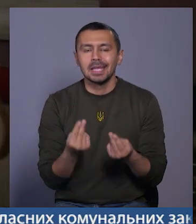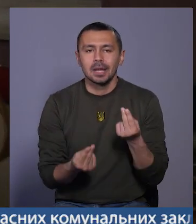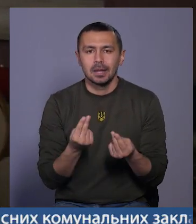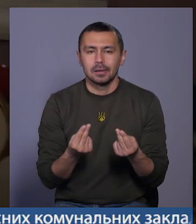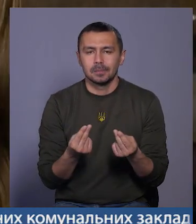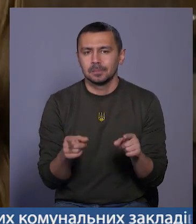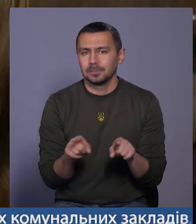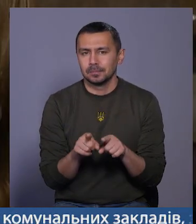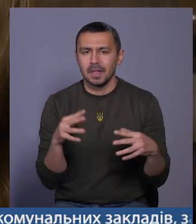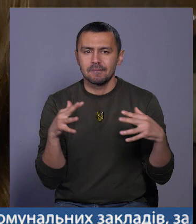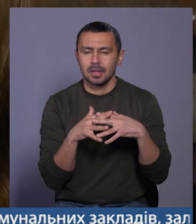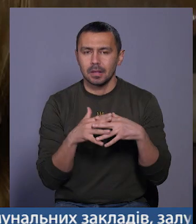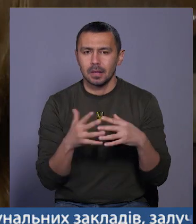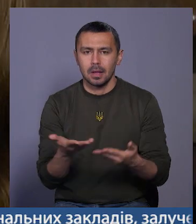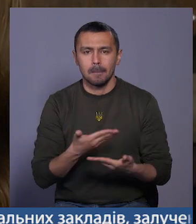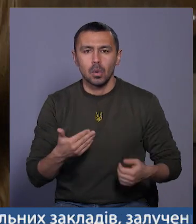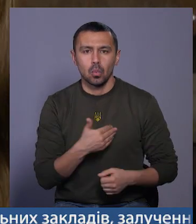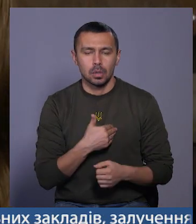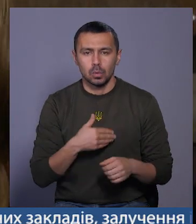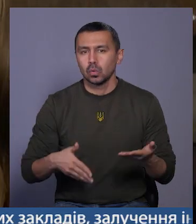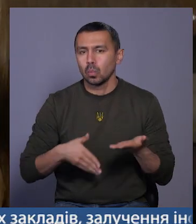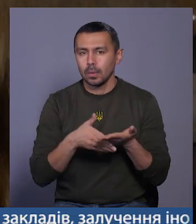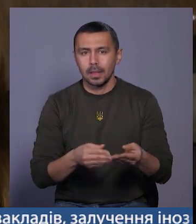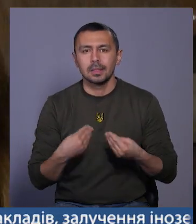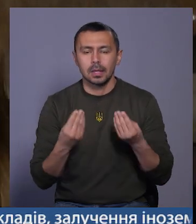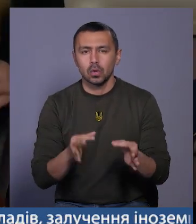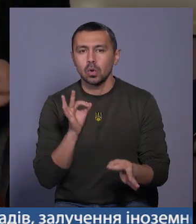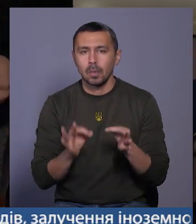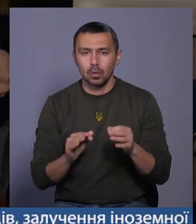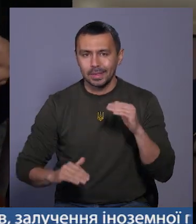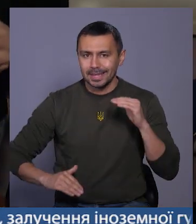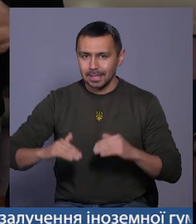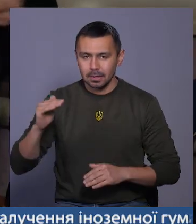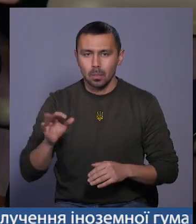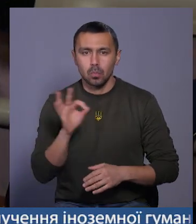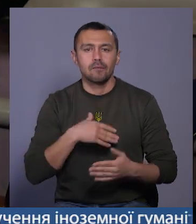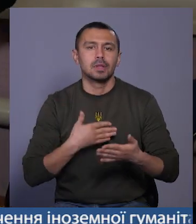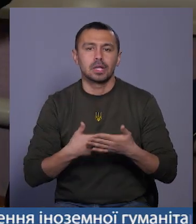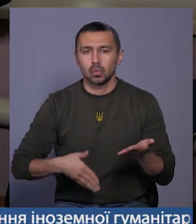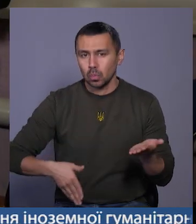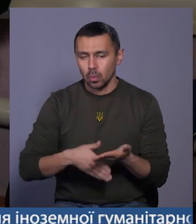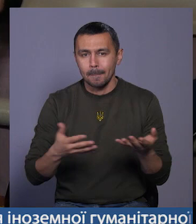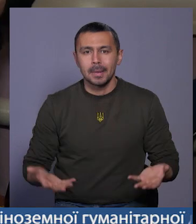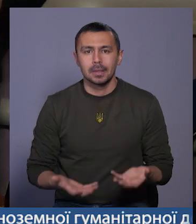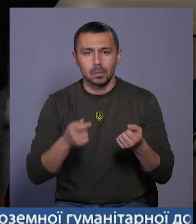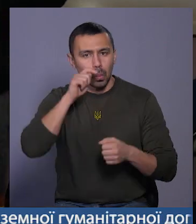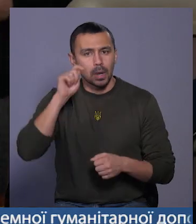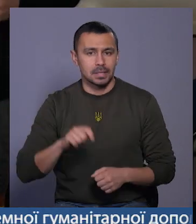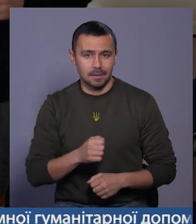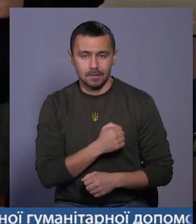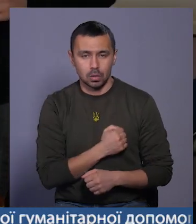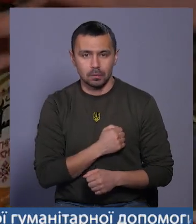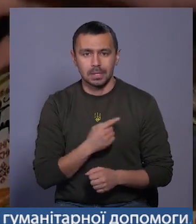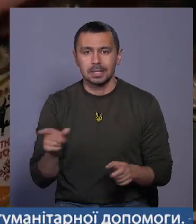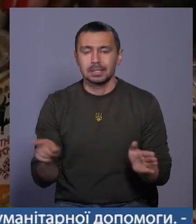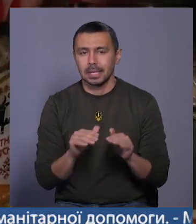по типу війни. Ми хочемо допомогти їм дати нормальне, мирне дитинство. Про волонтерську допомогу та підтримку українських військових